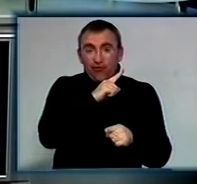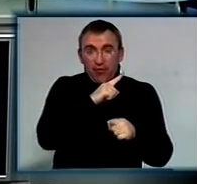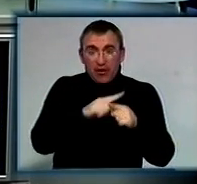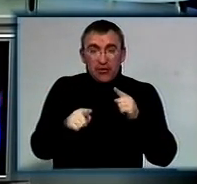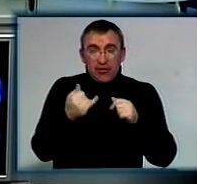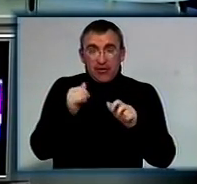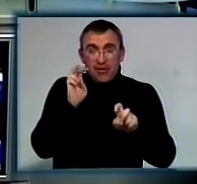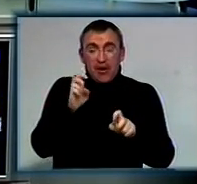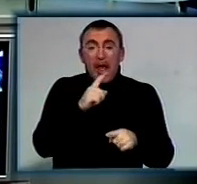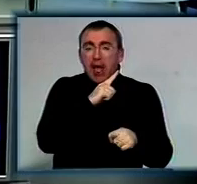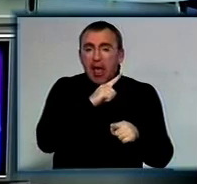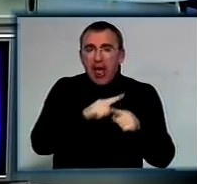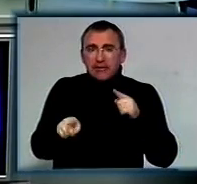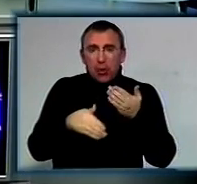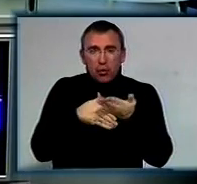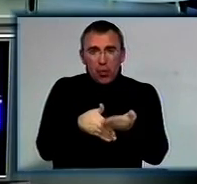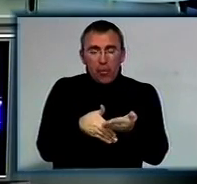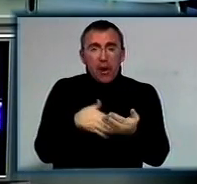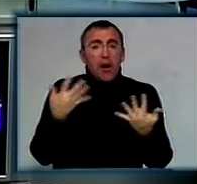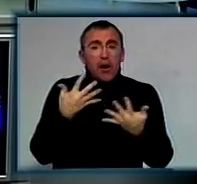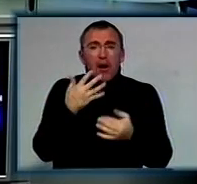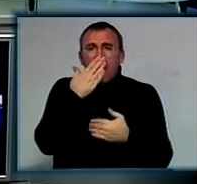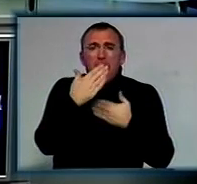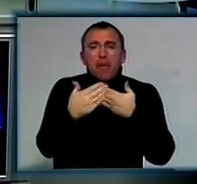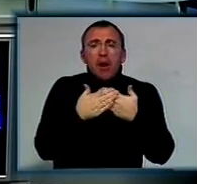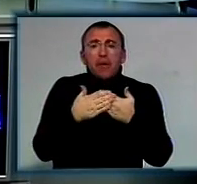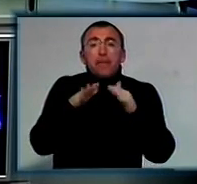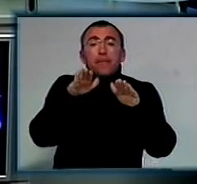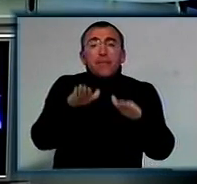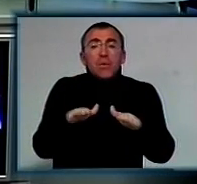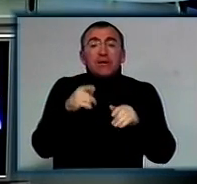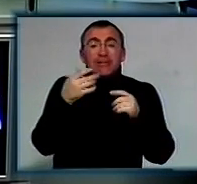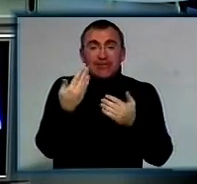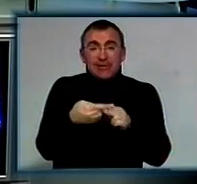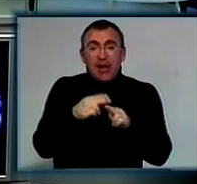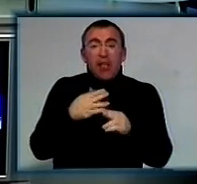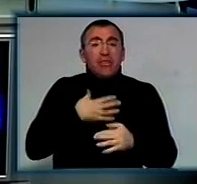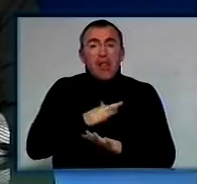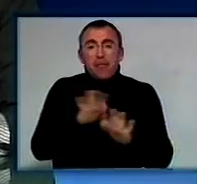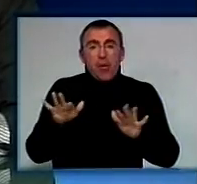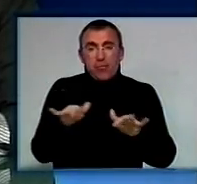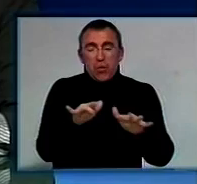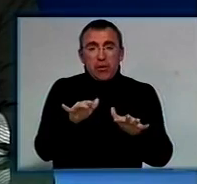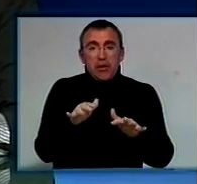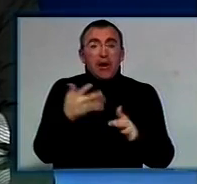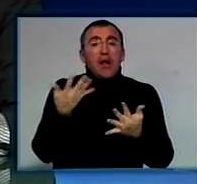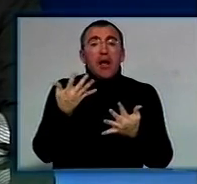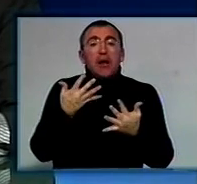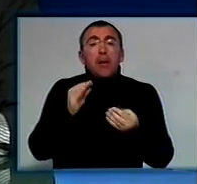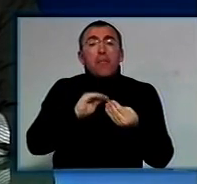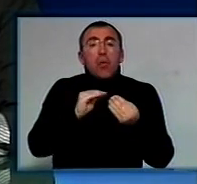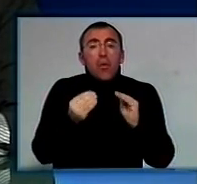називають, екстреної допомоги, яка найближче до місця цієї неприємної події. Скажіть, будь ласка, якими